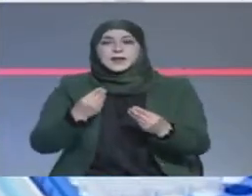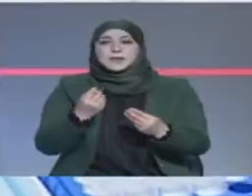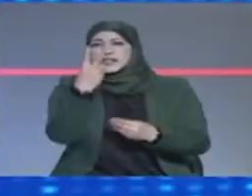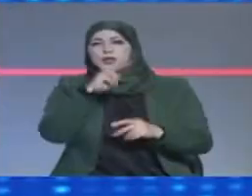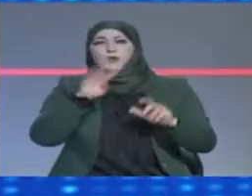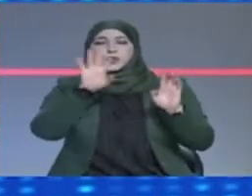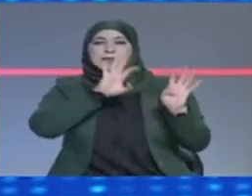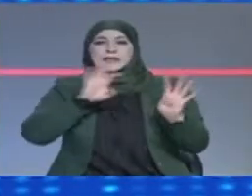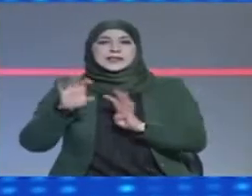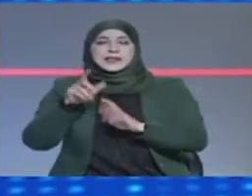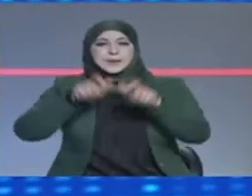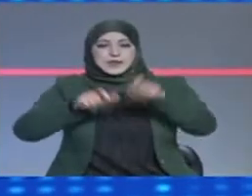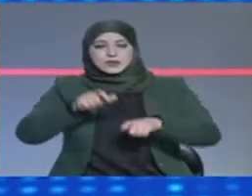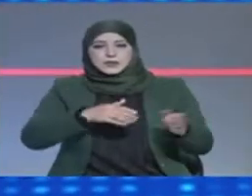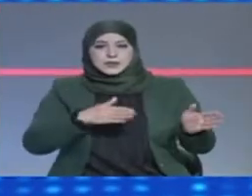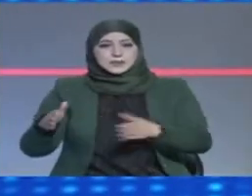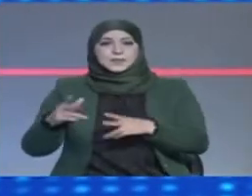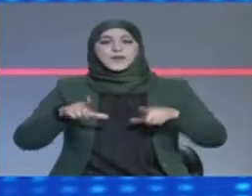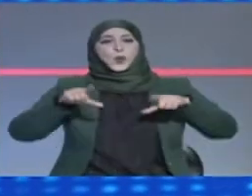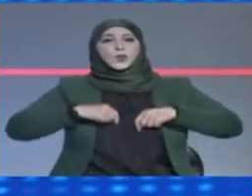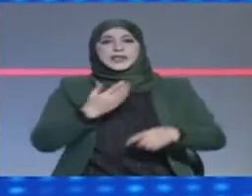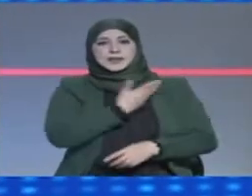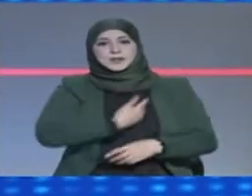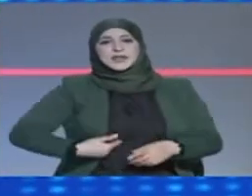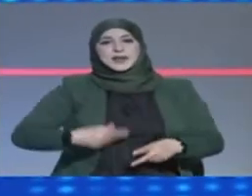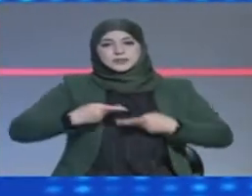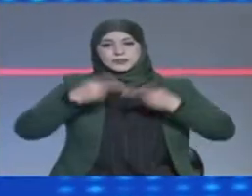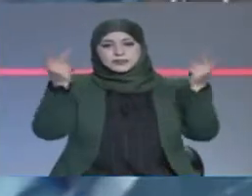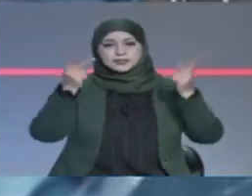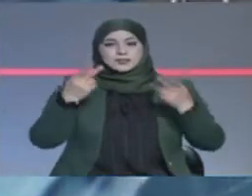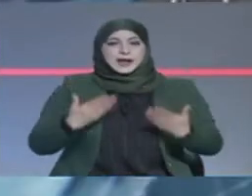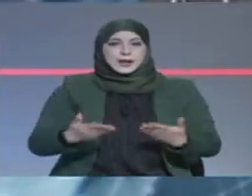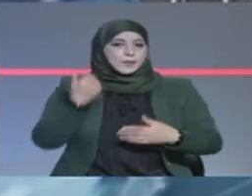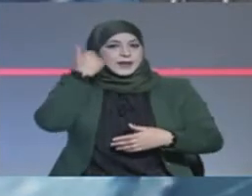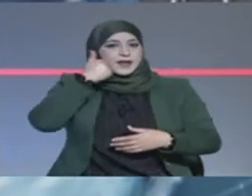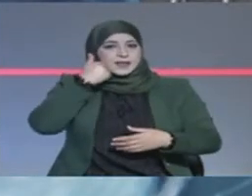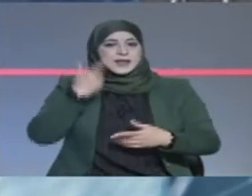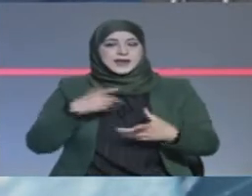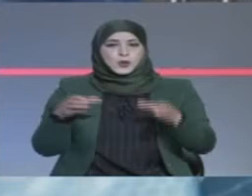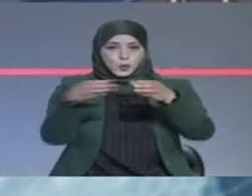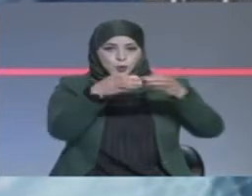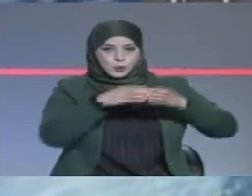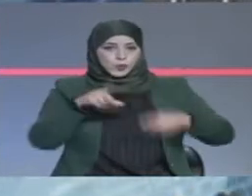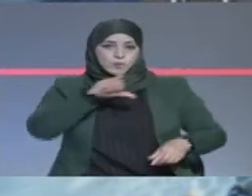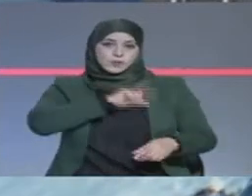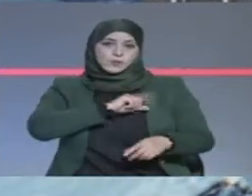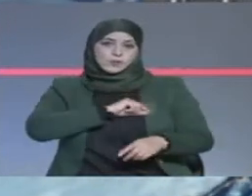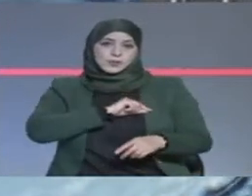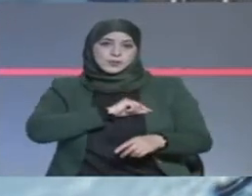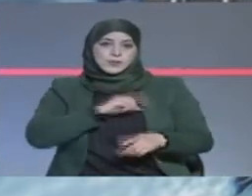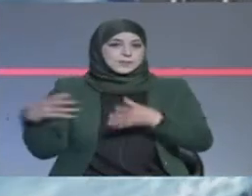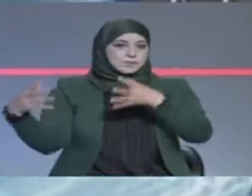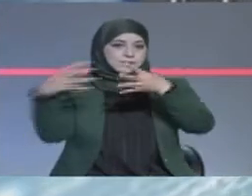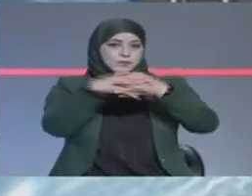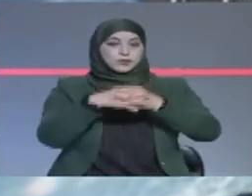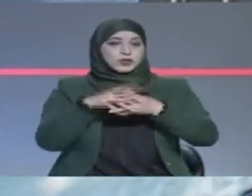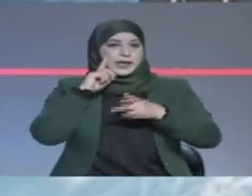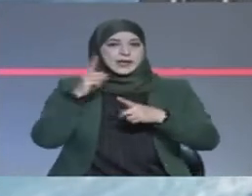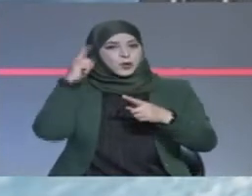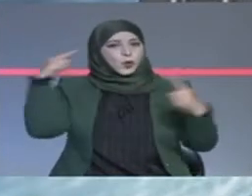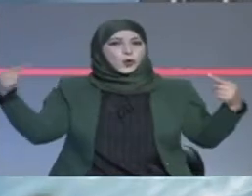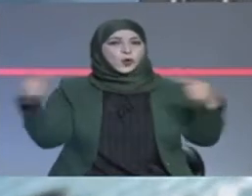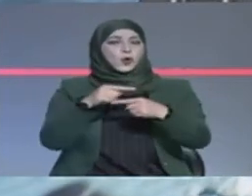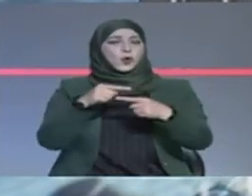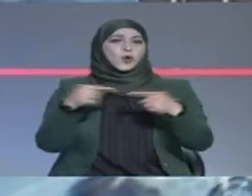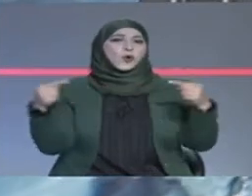أعلنت وزارة داخلية في بلاغ لها اليوم الاثنين أن الوحدات التابعة للقوة الأمنية المشتركة لمكافحة